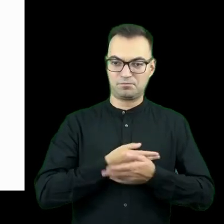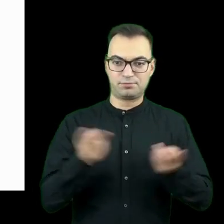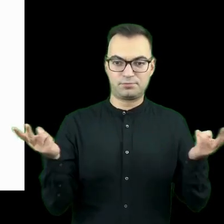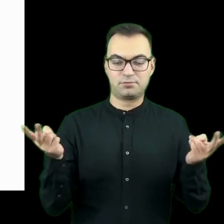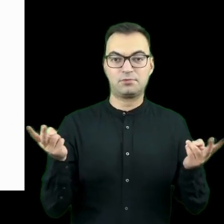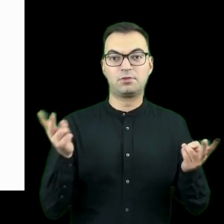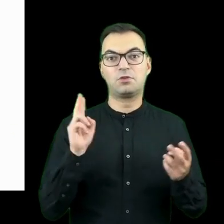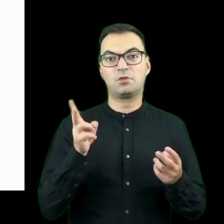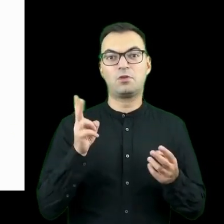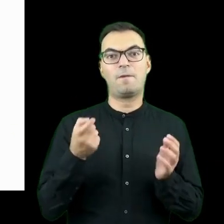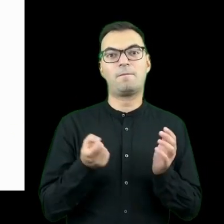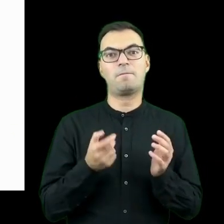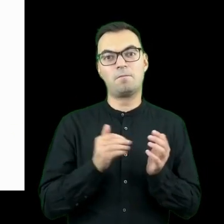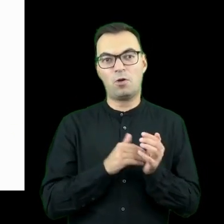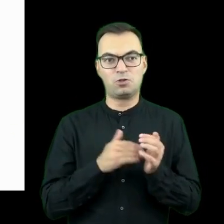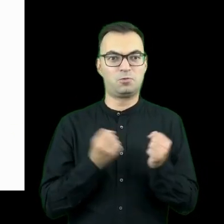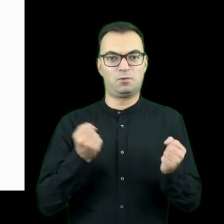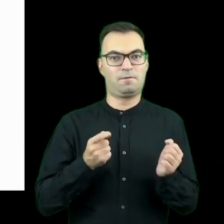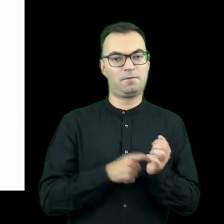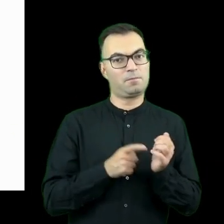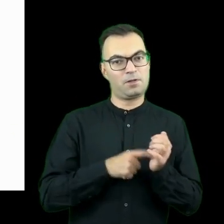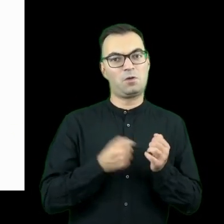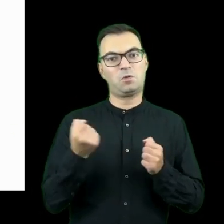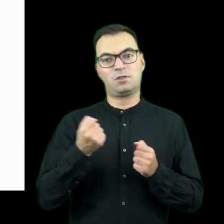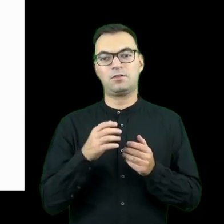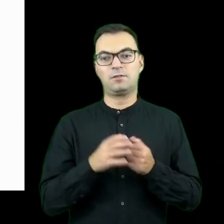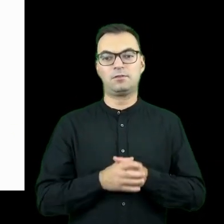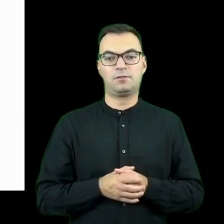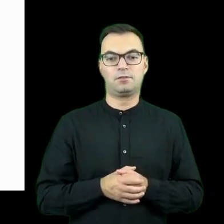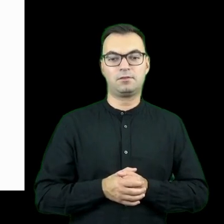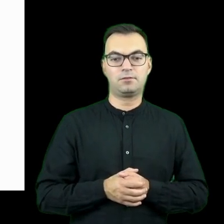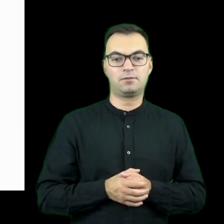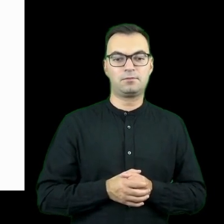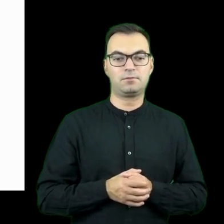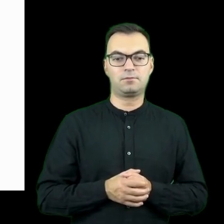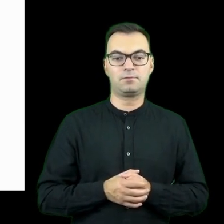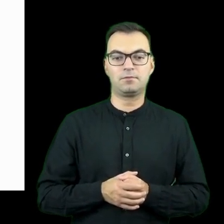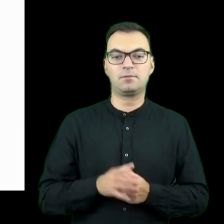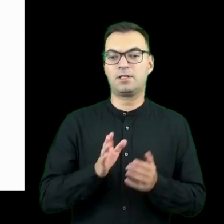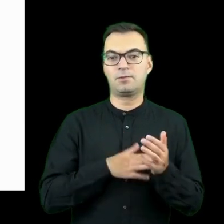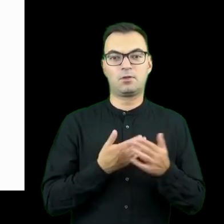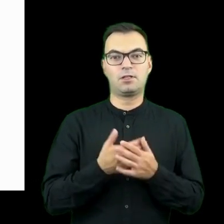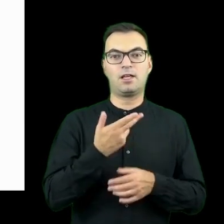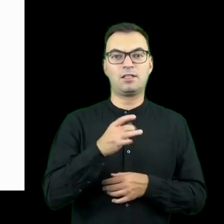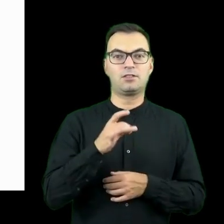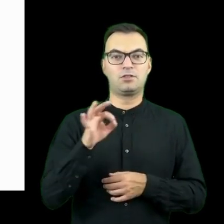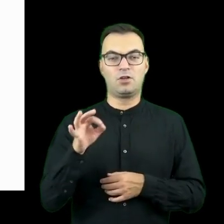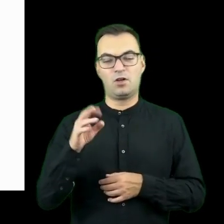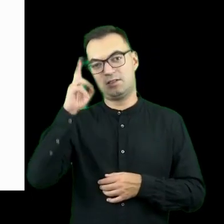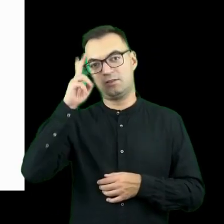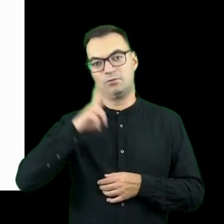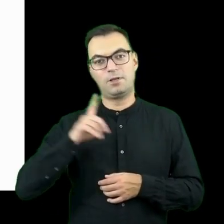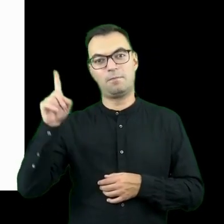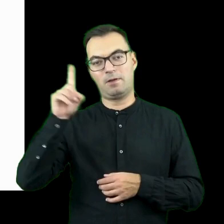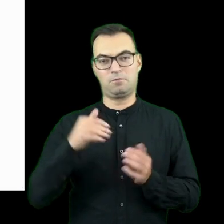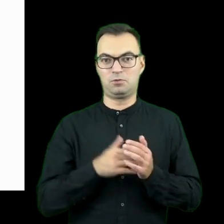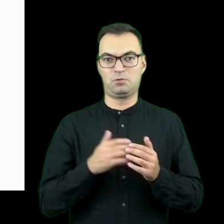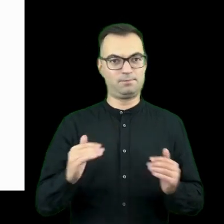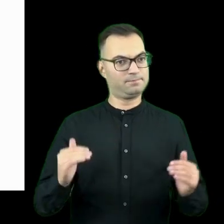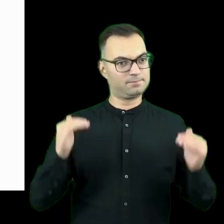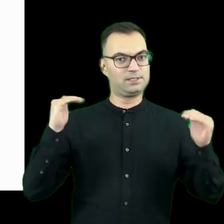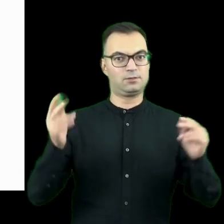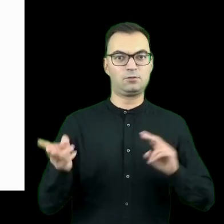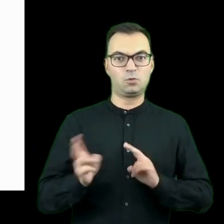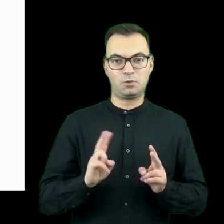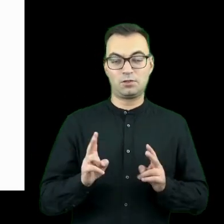dla bardziej wymagających użytkowników, takich jak NGO-sy lub instytucje publiczne, które potrzebują wysokiej klasy